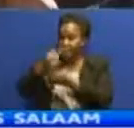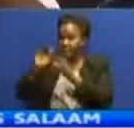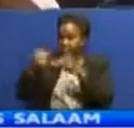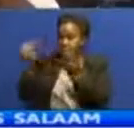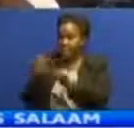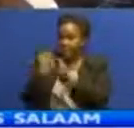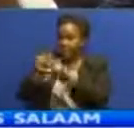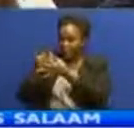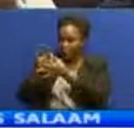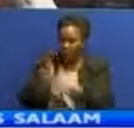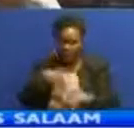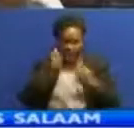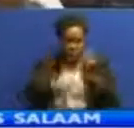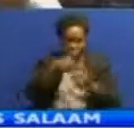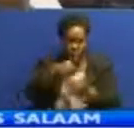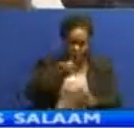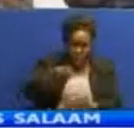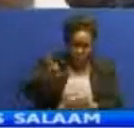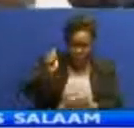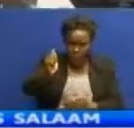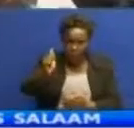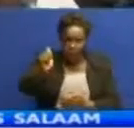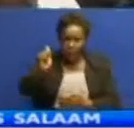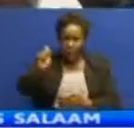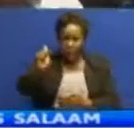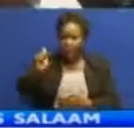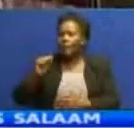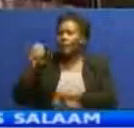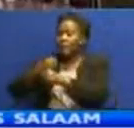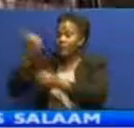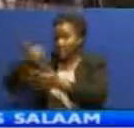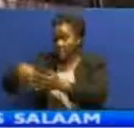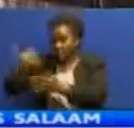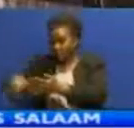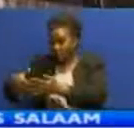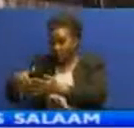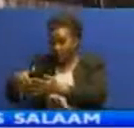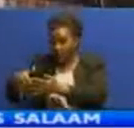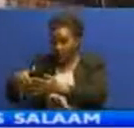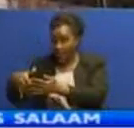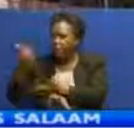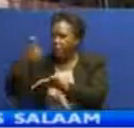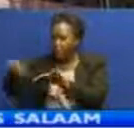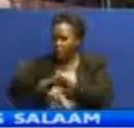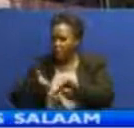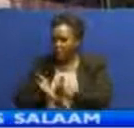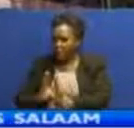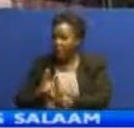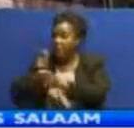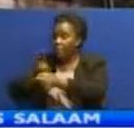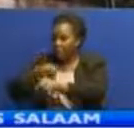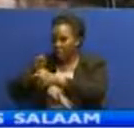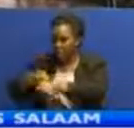wakiwemo viongozi wa vyama vya ushirika na wafanyi biashara waliofanya biashara ya kununuwa mazao ya wakulima